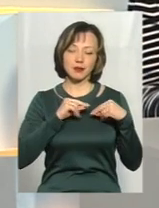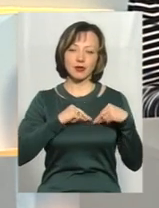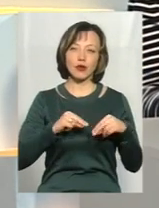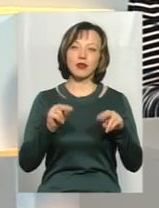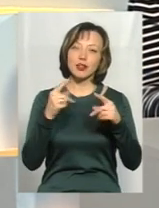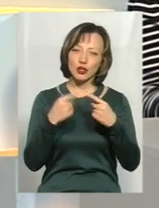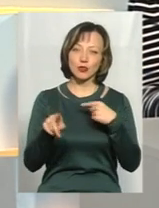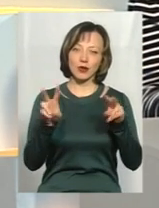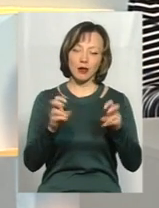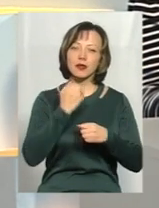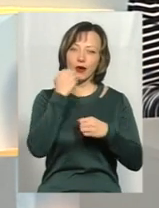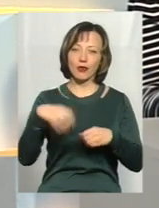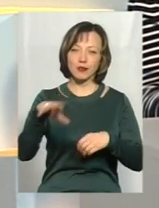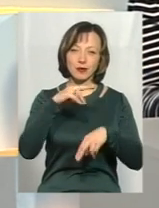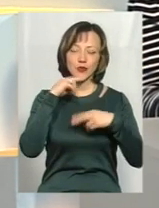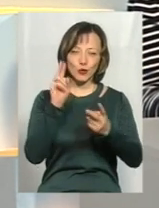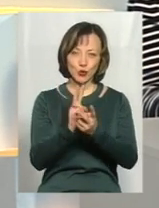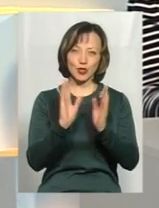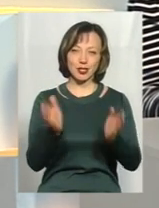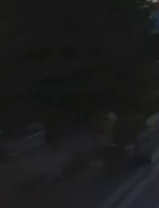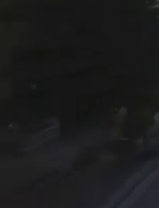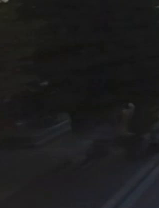говорити на іншу тему. Дякую всім, до зустрічі.